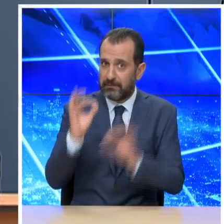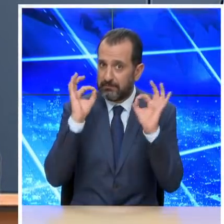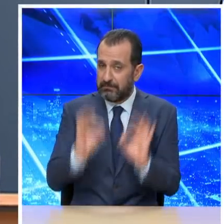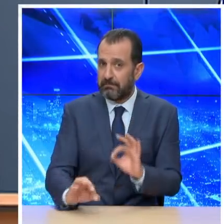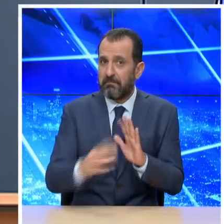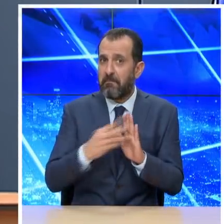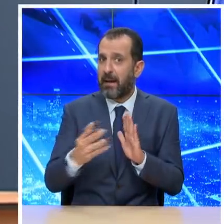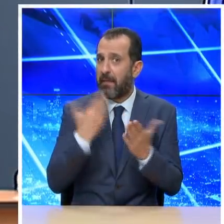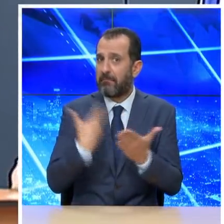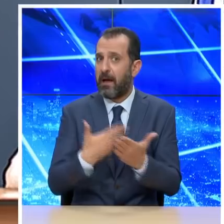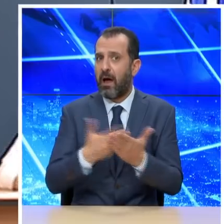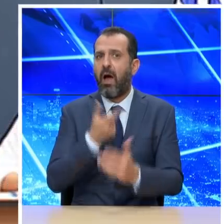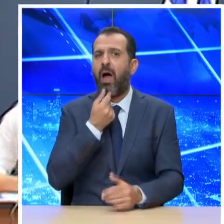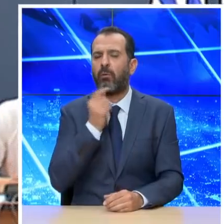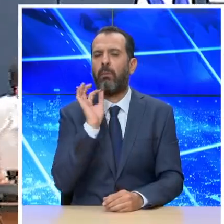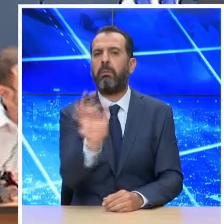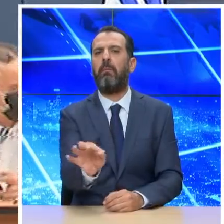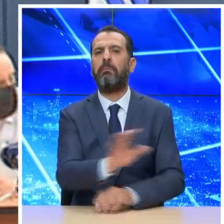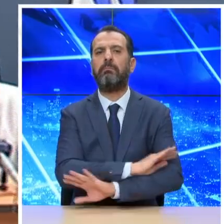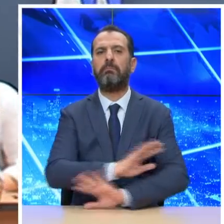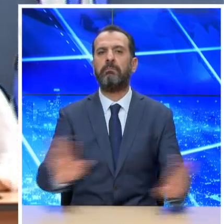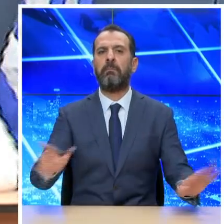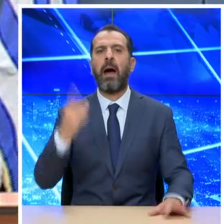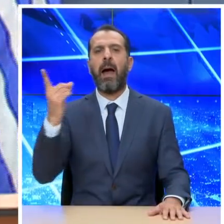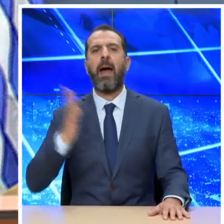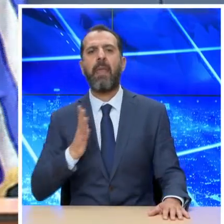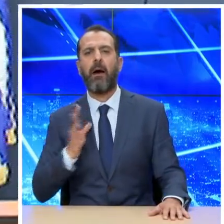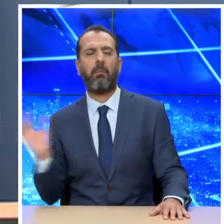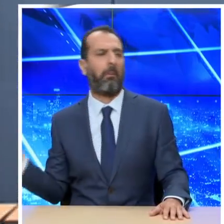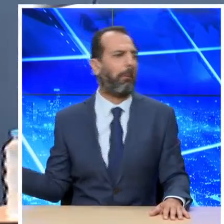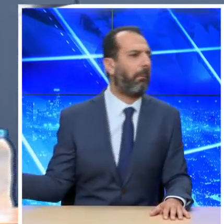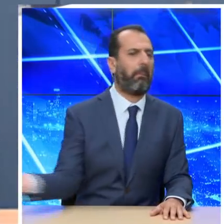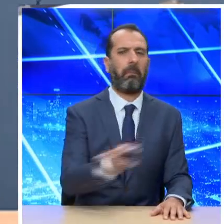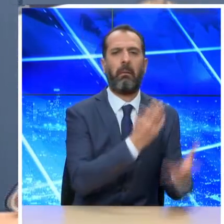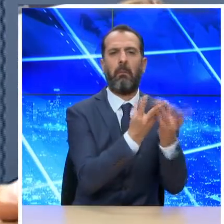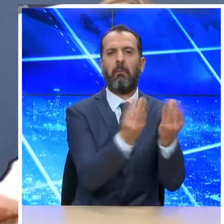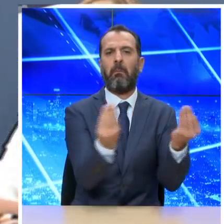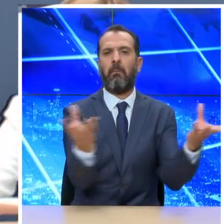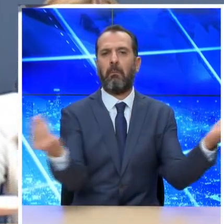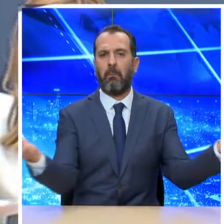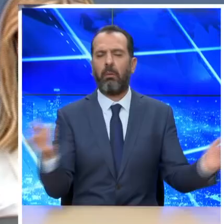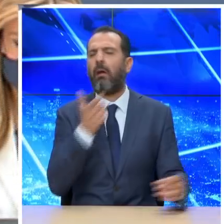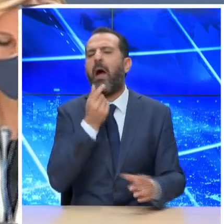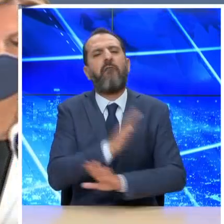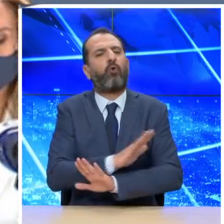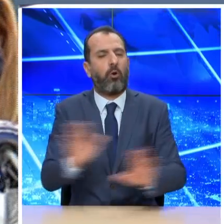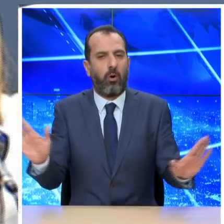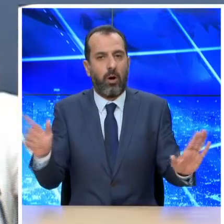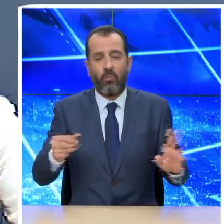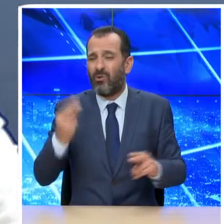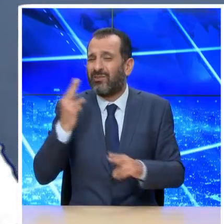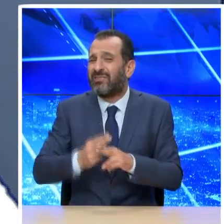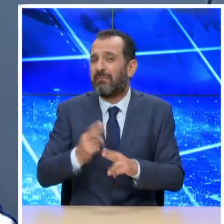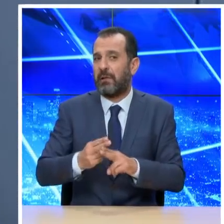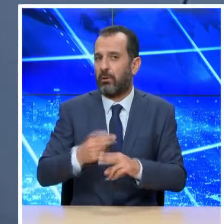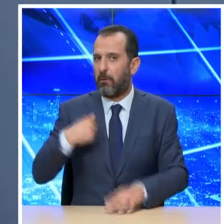μεταδοτικός είναι. Πώς ένα άτομο μπορεί να συμβάλλει στη μετάδοση σε δεκάδες άλλους συνανθρώπους του γύρω του. Και πόσο μεγάλη σημασία